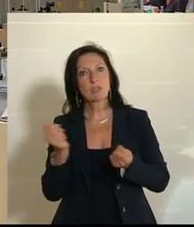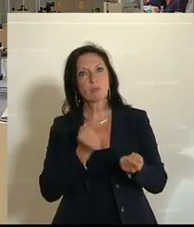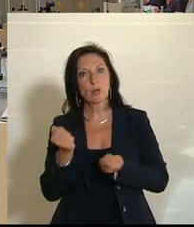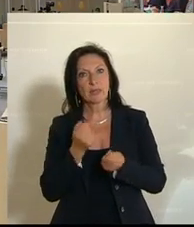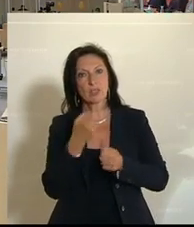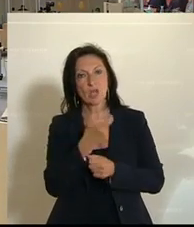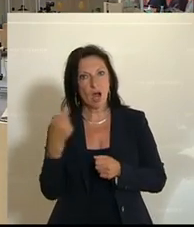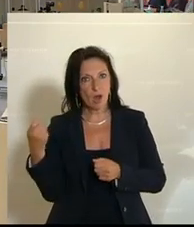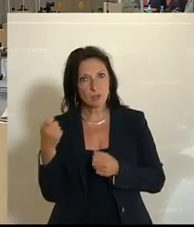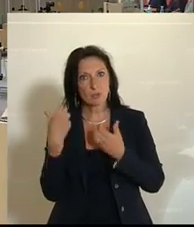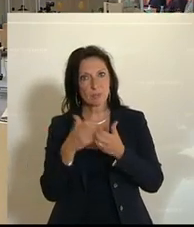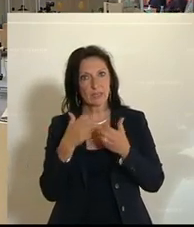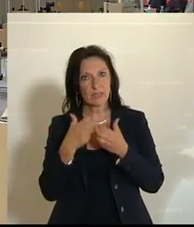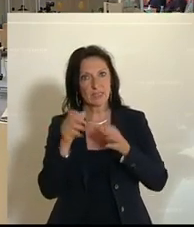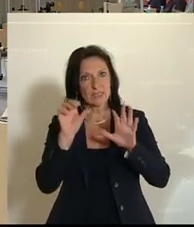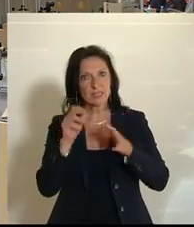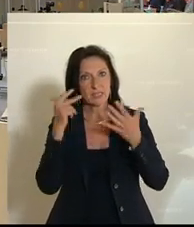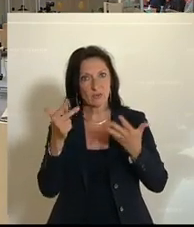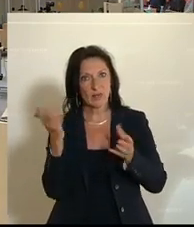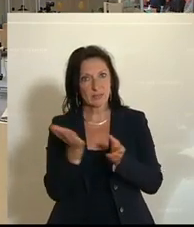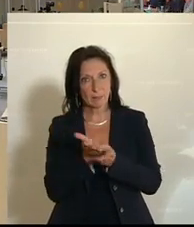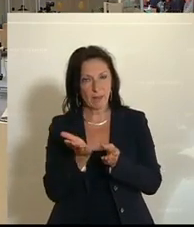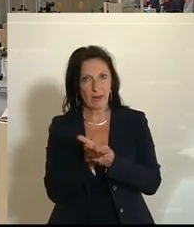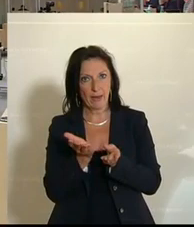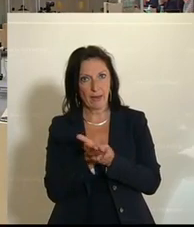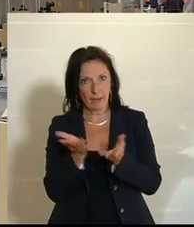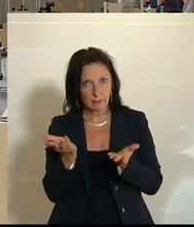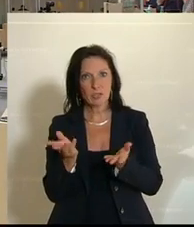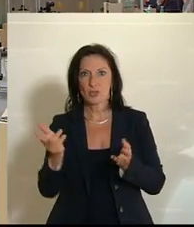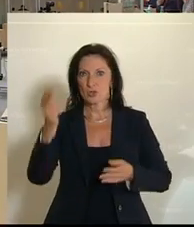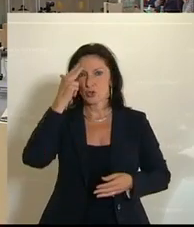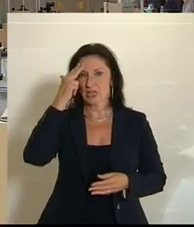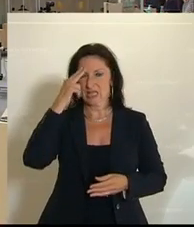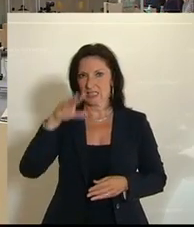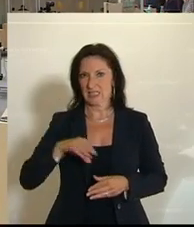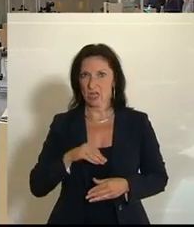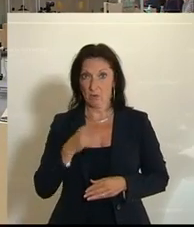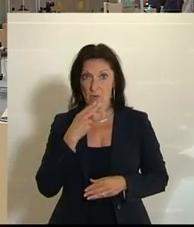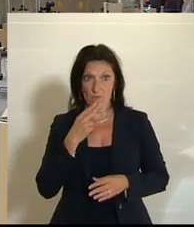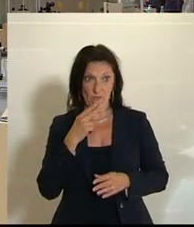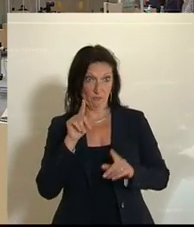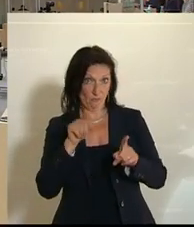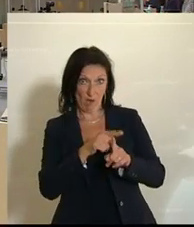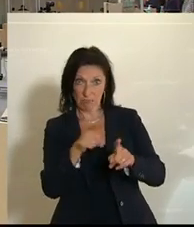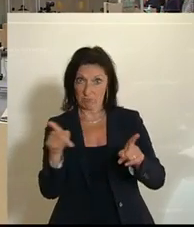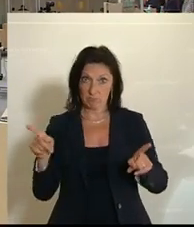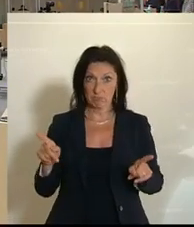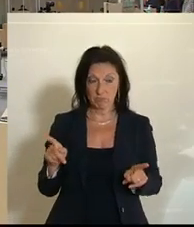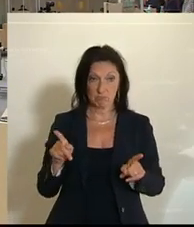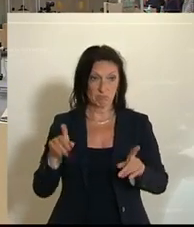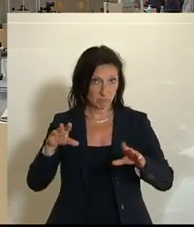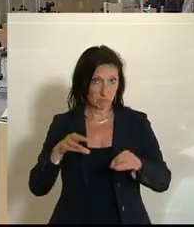Ausschusses, seinen Bericht 86 der Beilagen zur Kenntnis zu nehmen. Wer ist für die Kenntnisnahme dieses